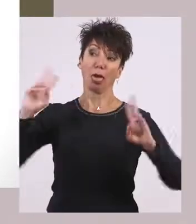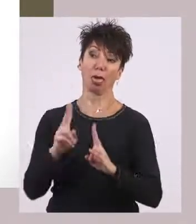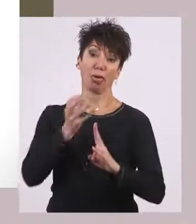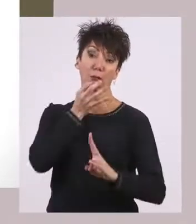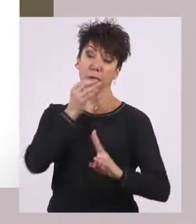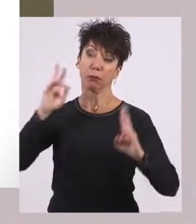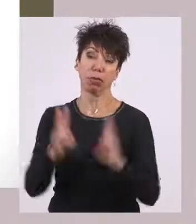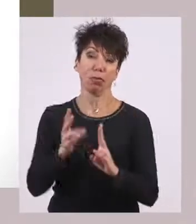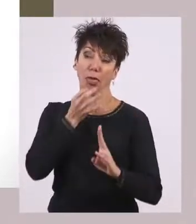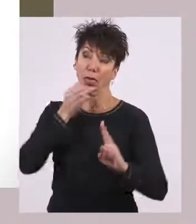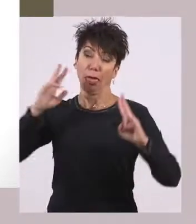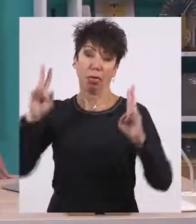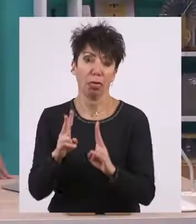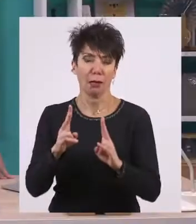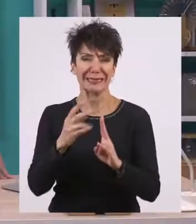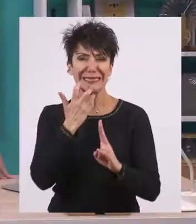Τι εννοούμε με αυτό.